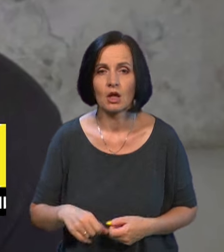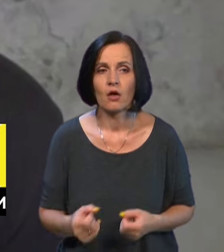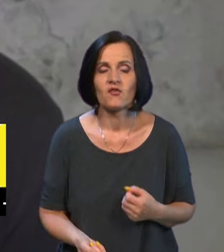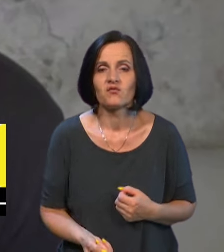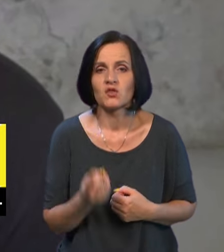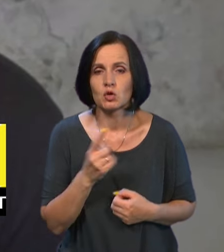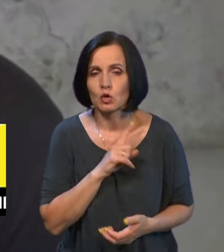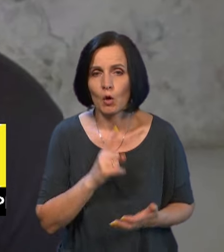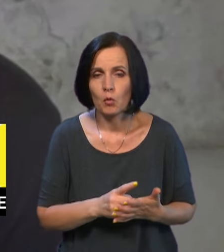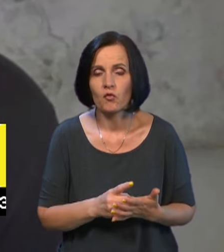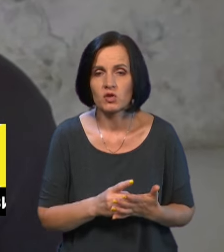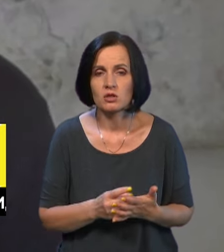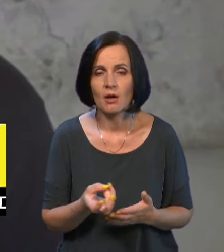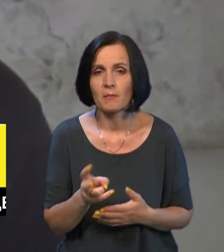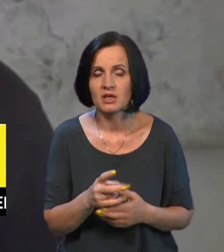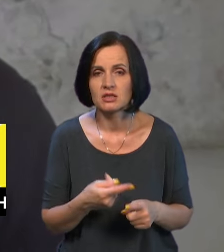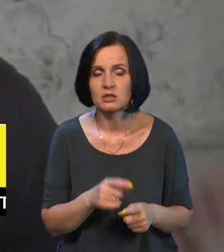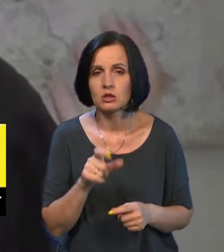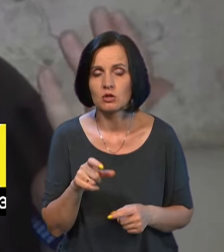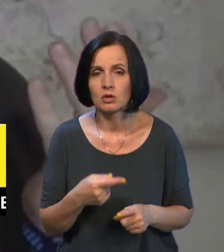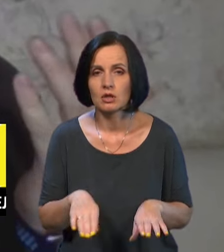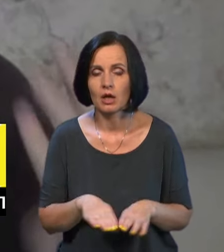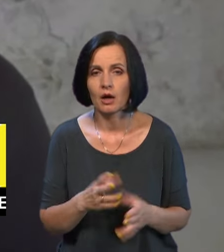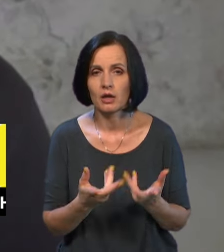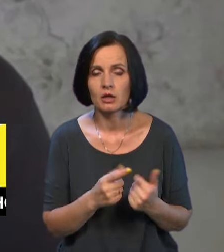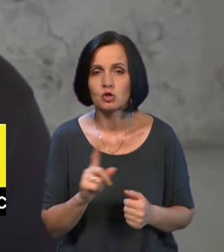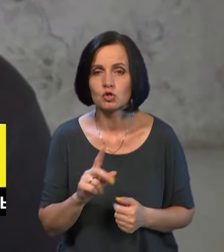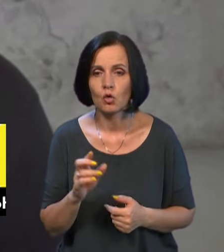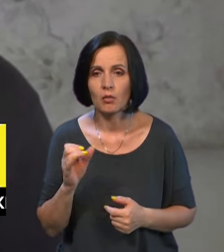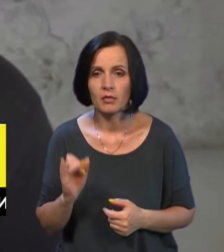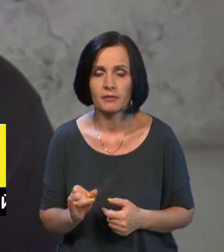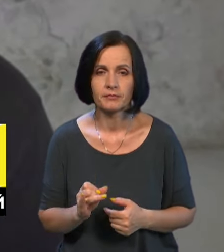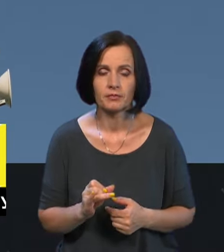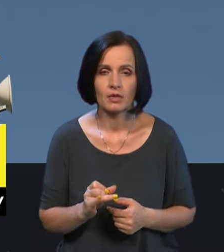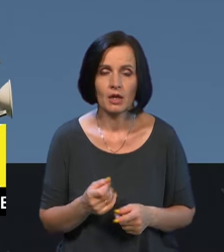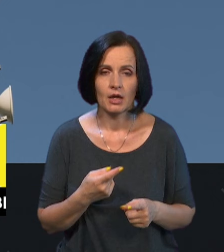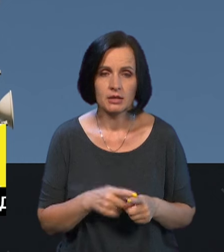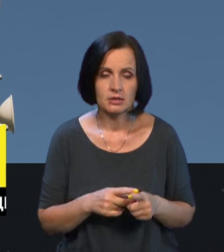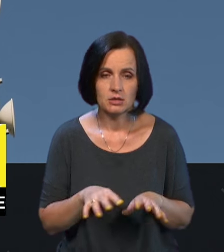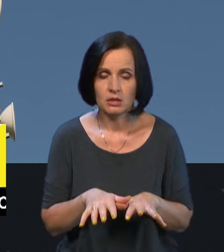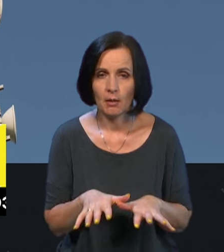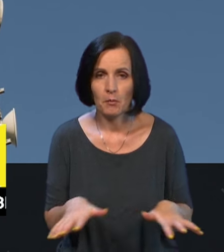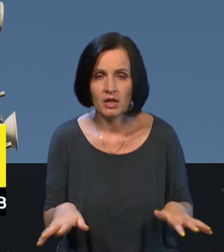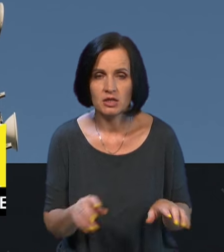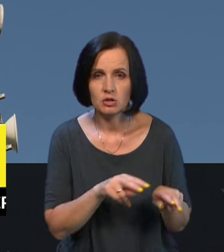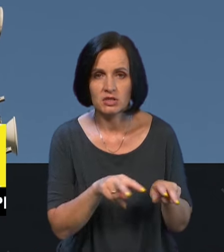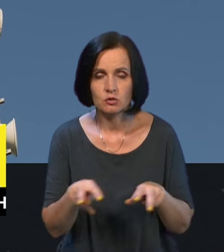ці люди, це кількість для того, щоб за цими мережами слідкувати.